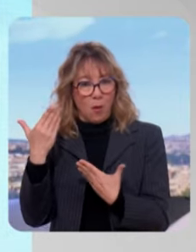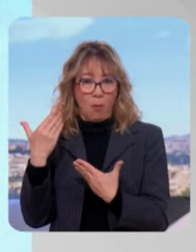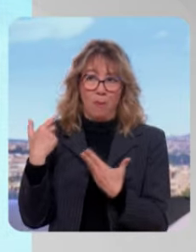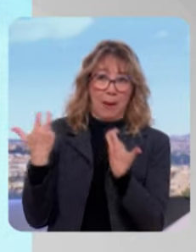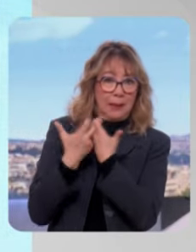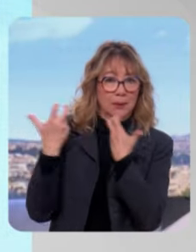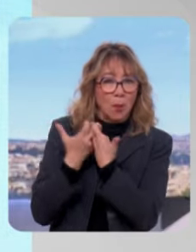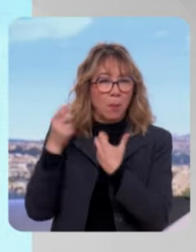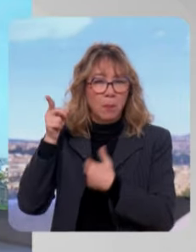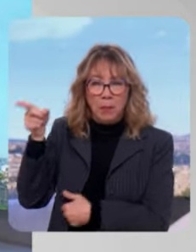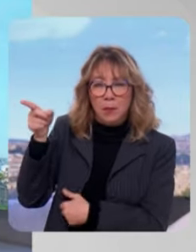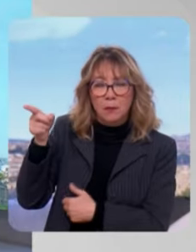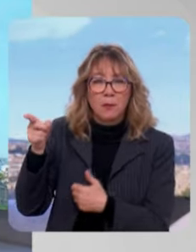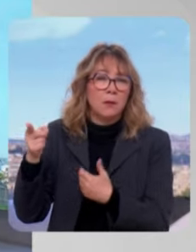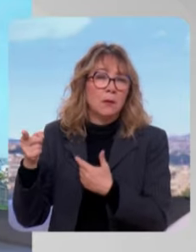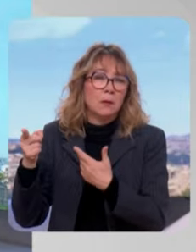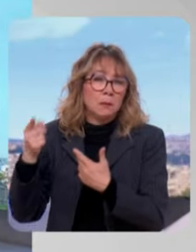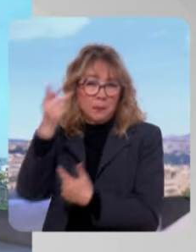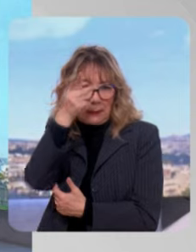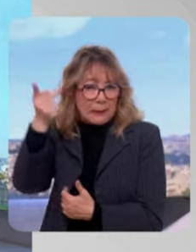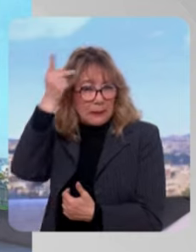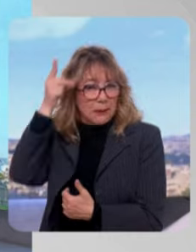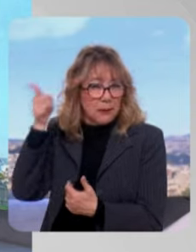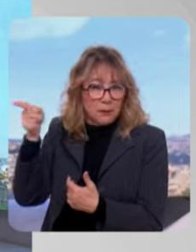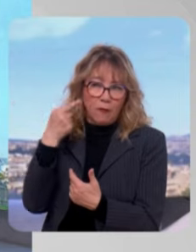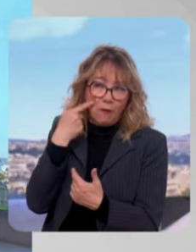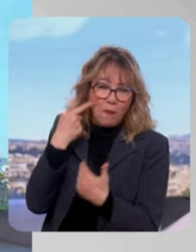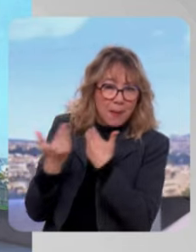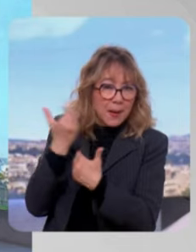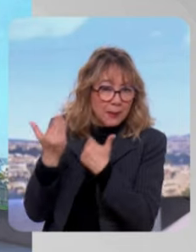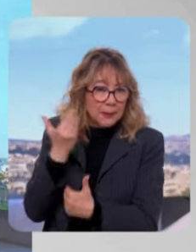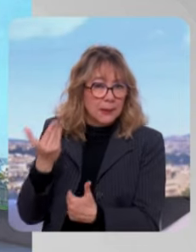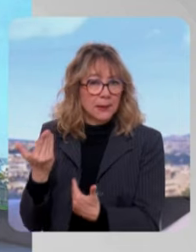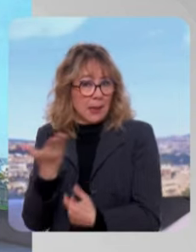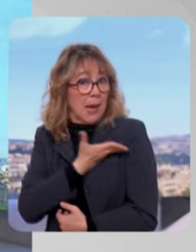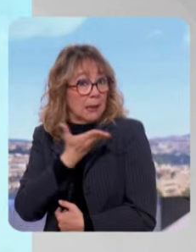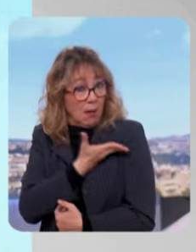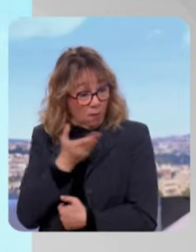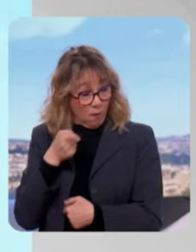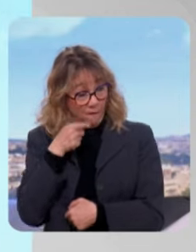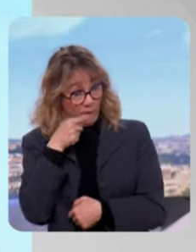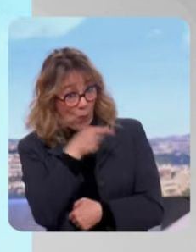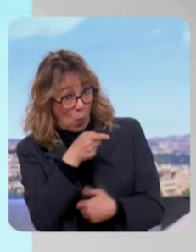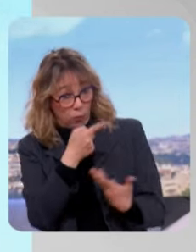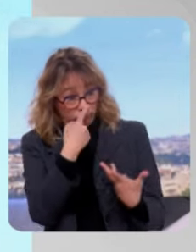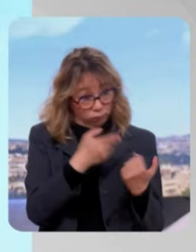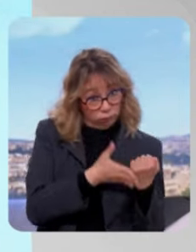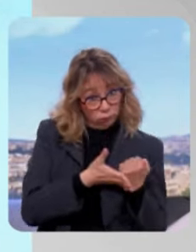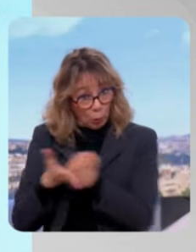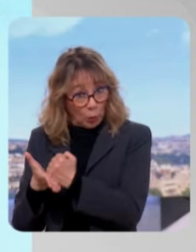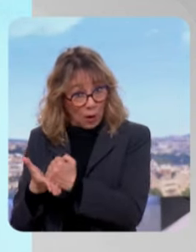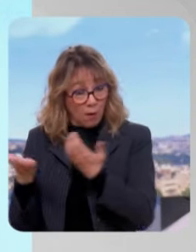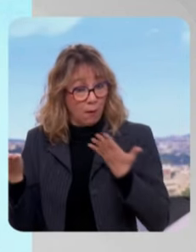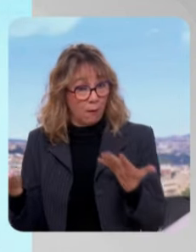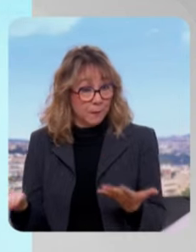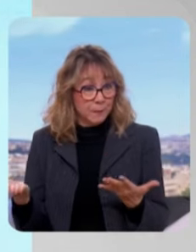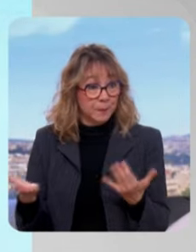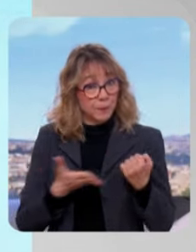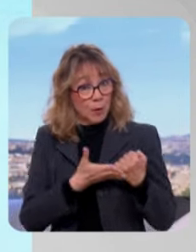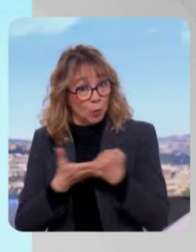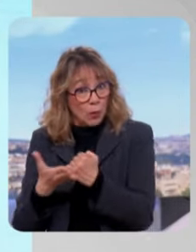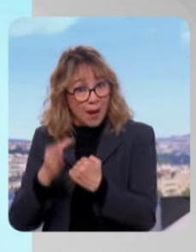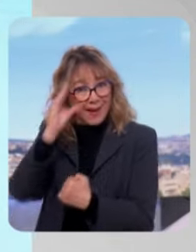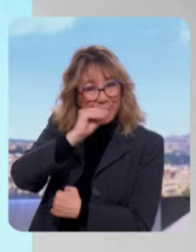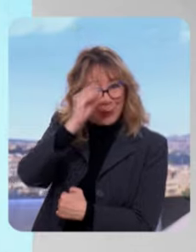excusez-moi, souvent sur cette question que la gauche se divise ? Est-ce que, par exemple, vous, vous soutenez, on en a parlé dans le journal de 7h30, les